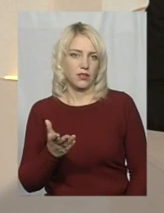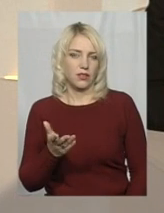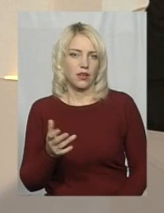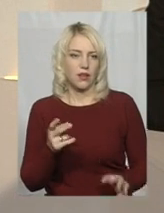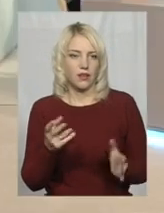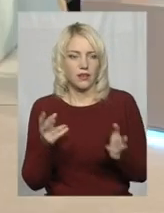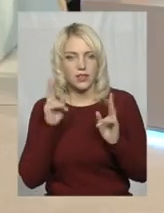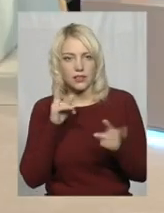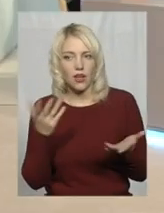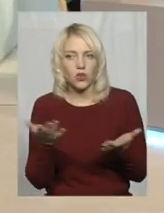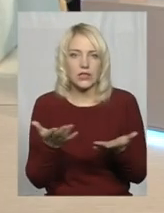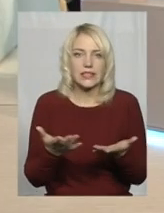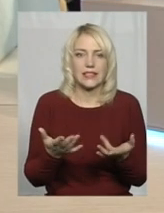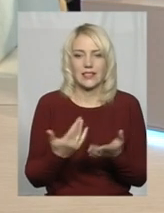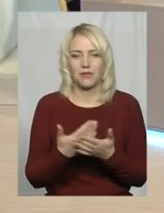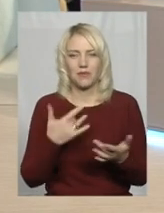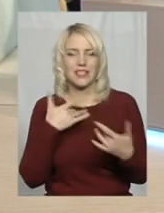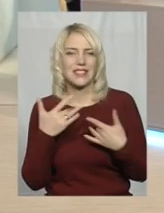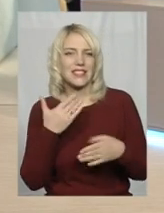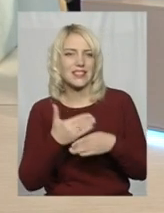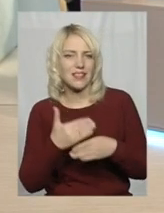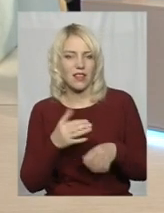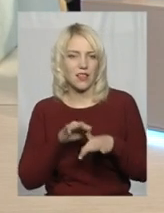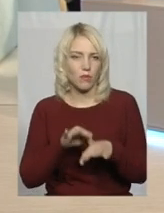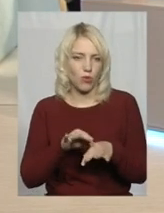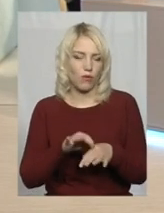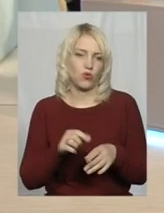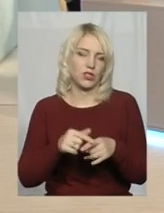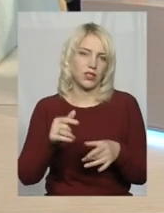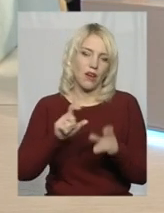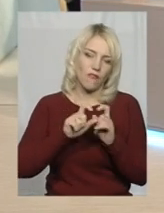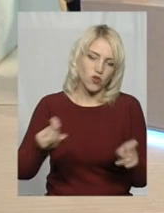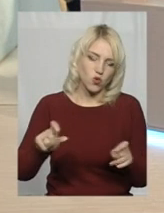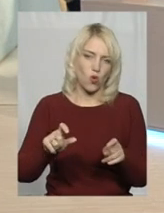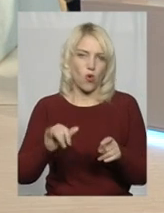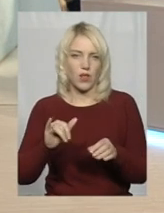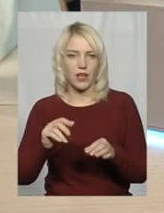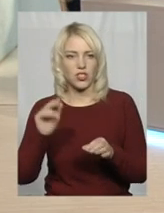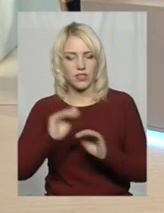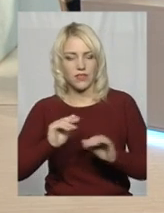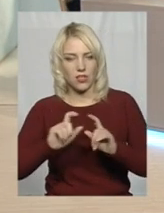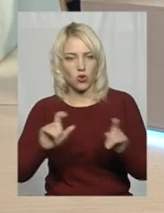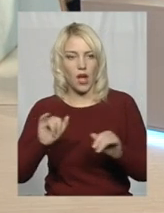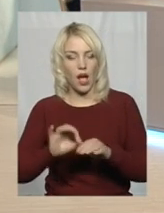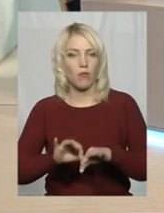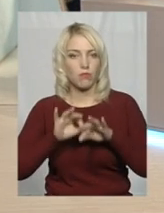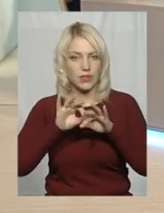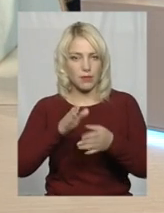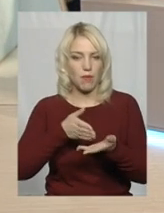якісь сценки проводити в школах, позашкільних заходах, а спрямувати